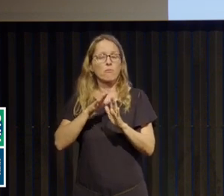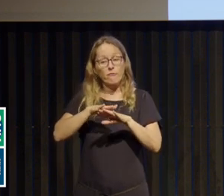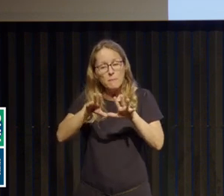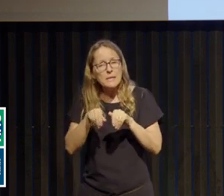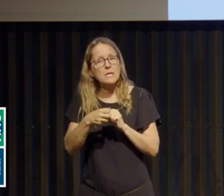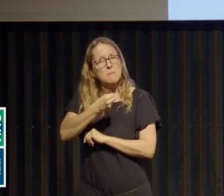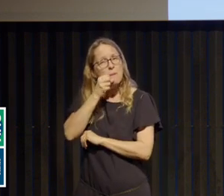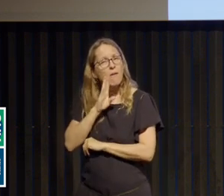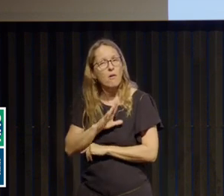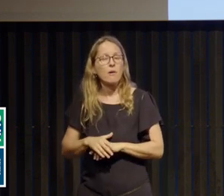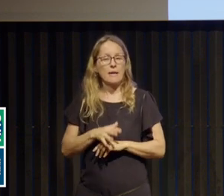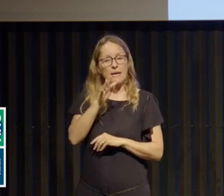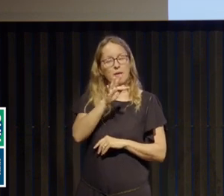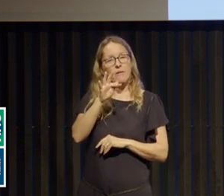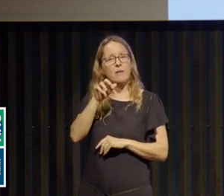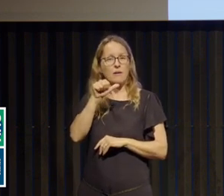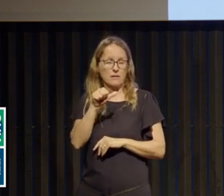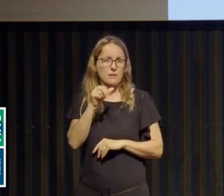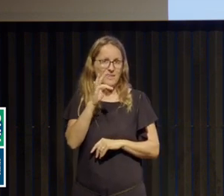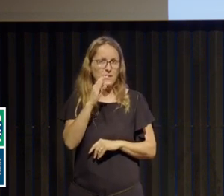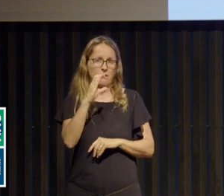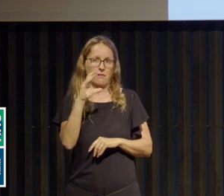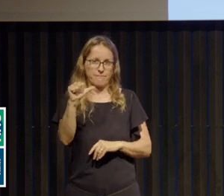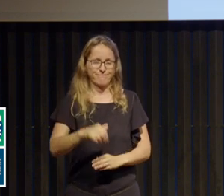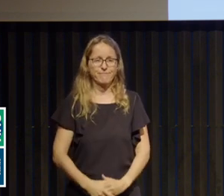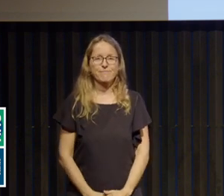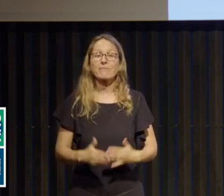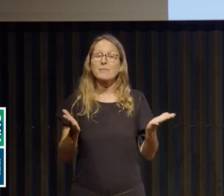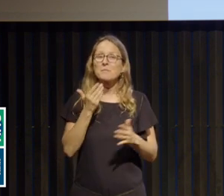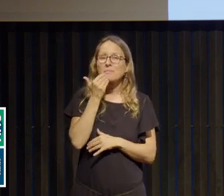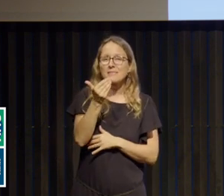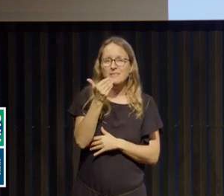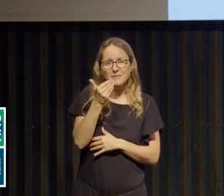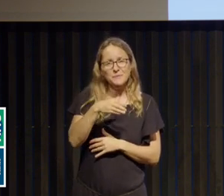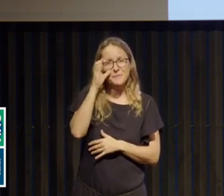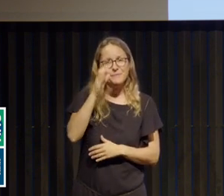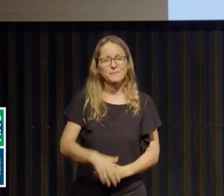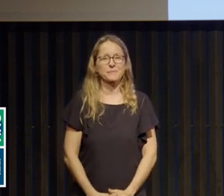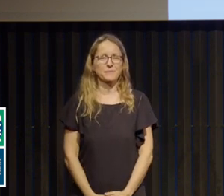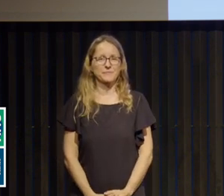parents, la FNATCA en particulier. Je vous remercie de votre attention.